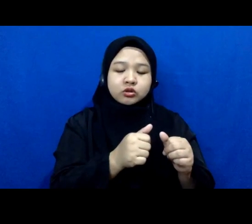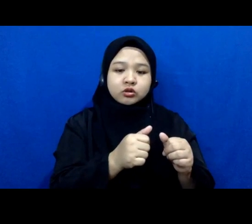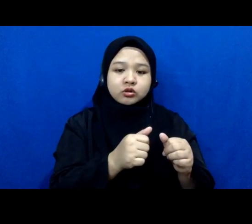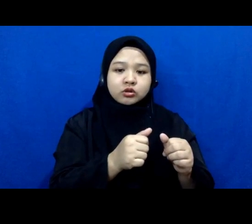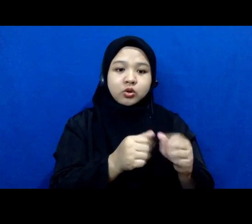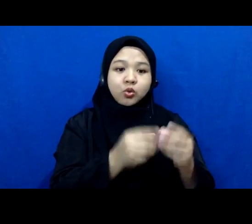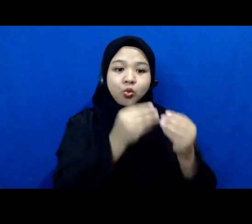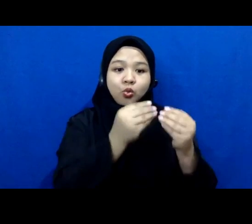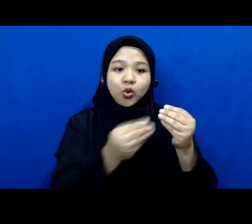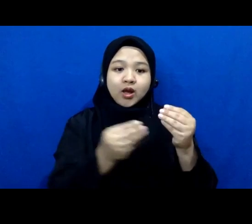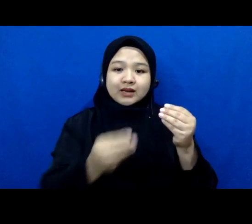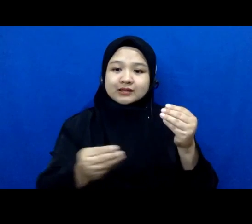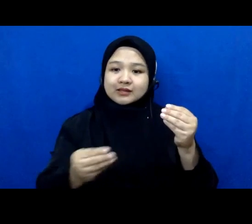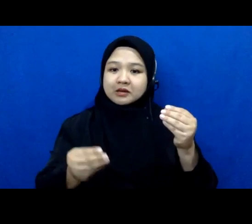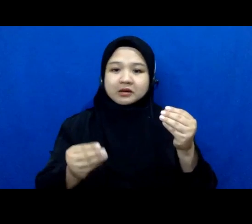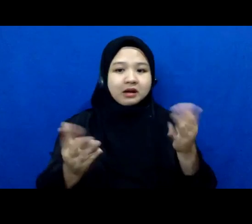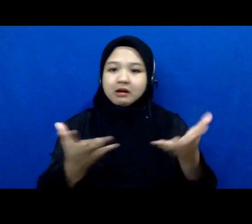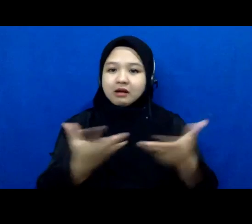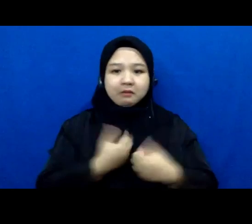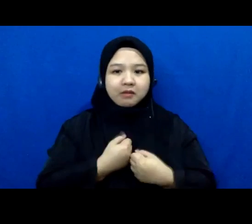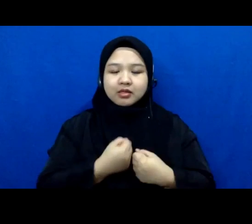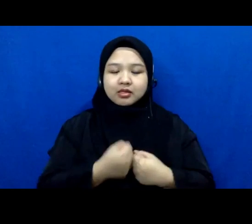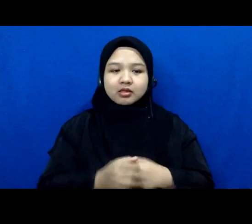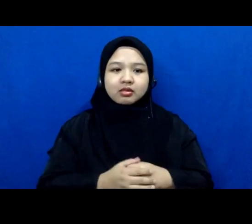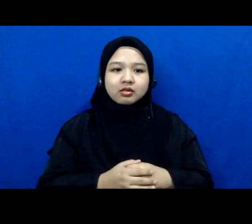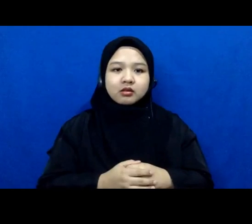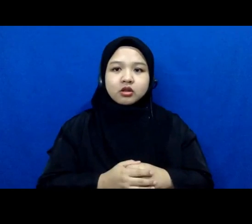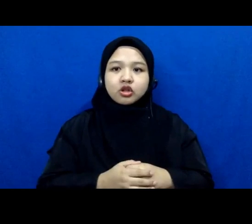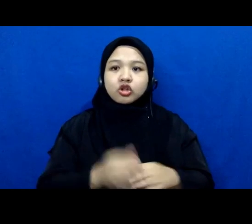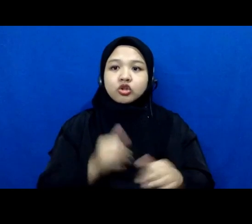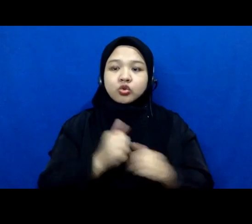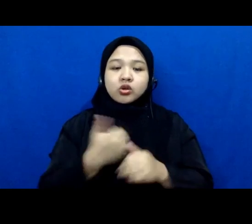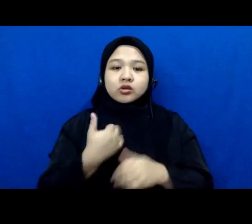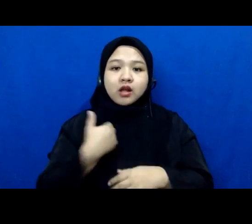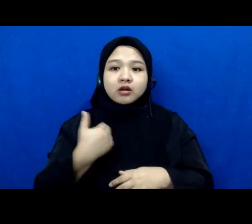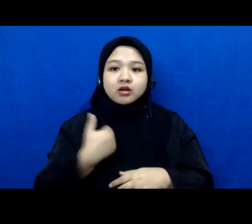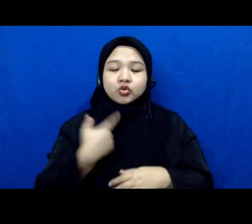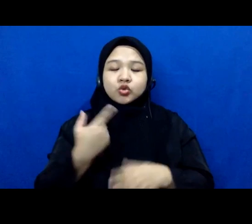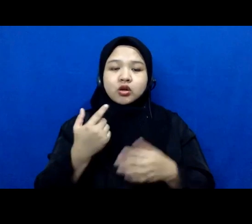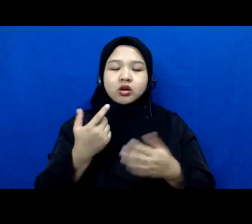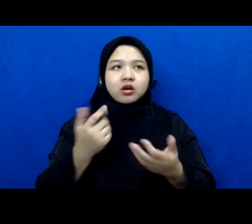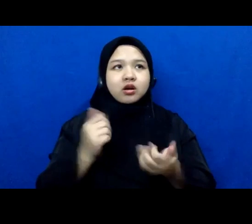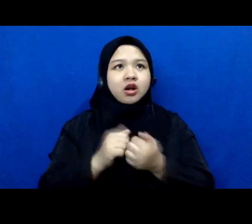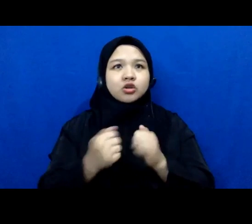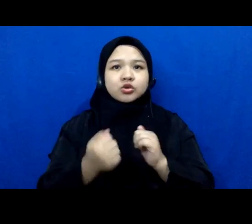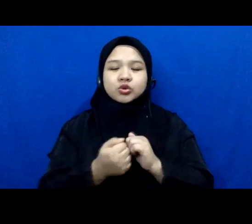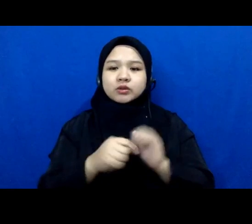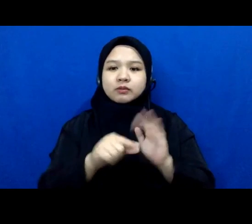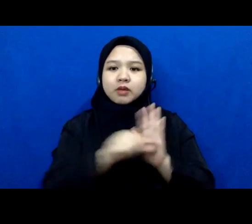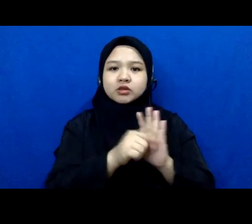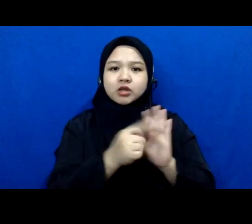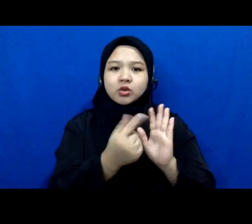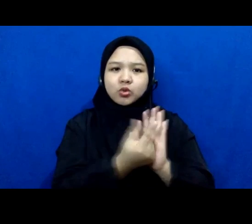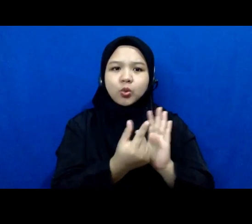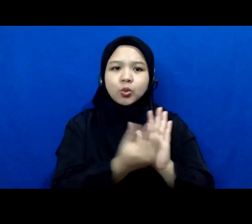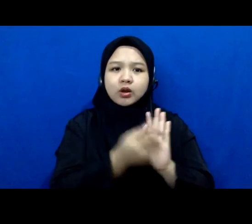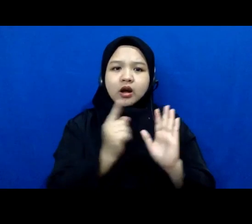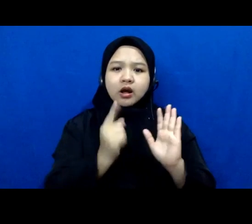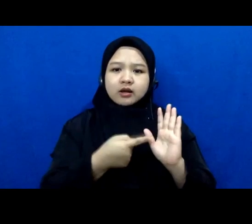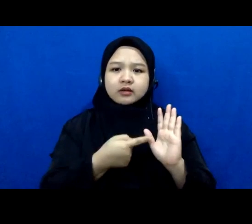warisan gitu kan gak dapet gitu ya kemudian ada juga kasus ini kayaknya di pasal undang-undang malah ada ya